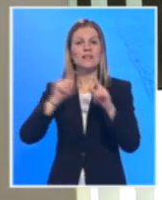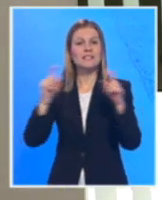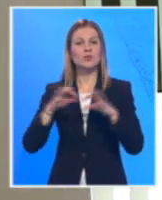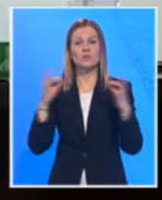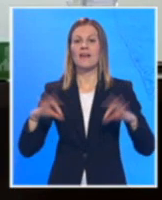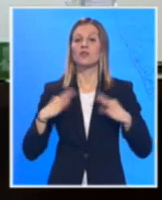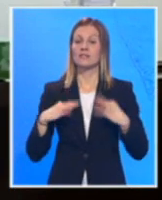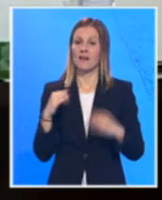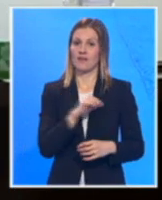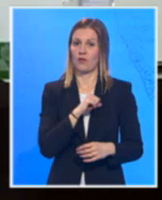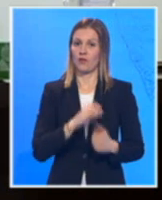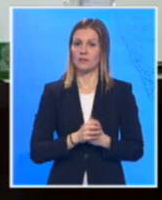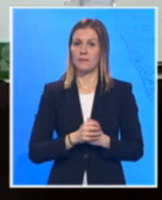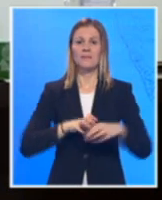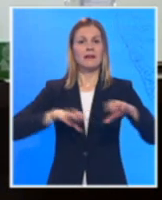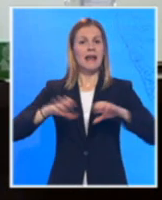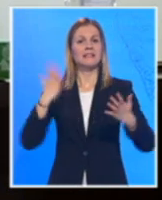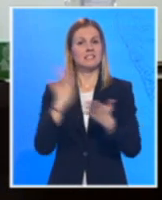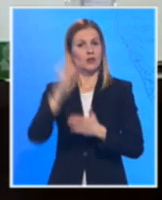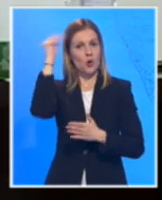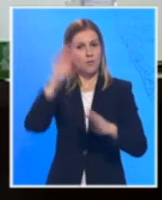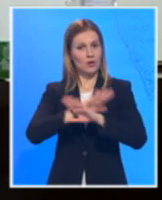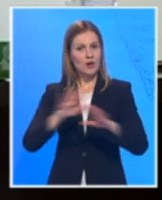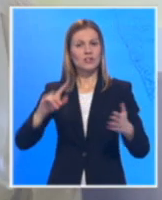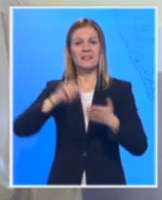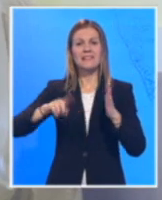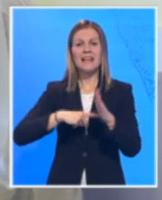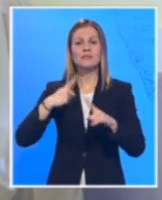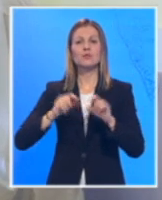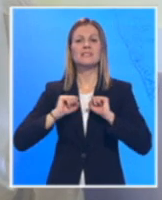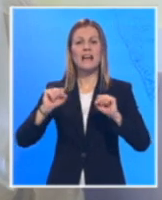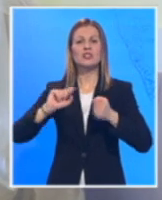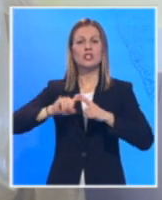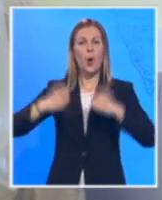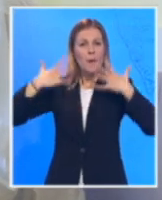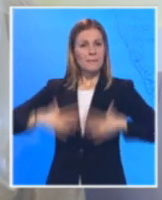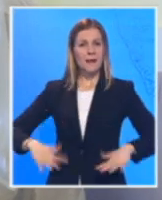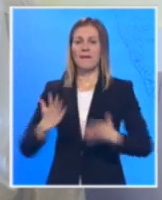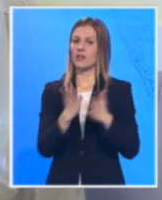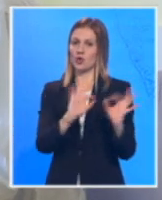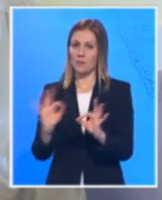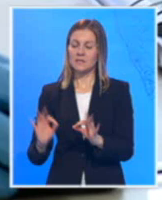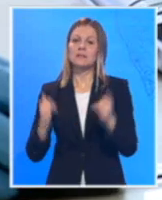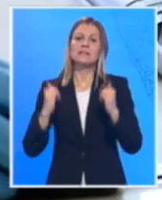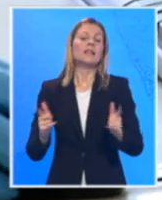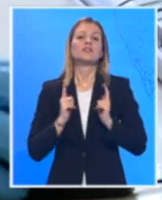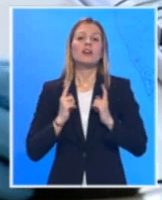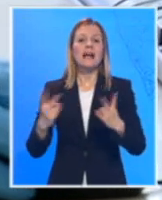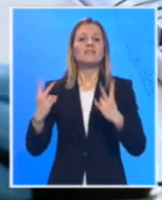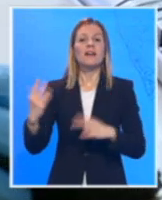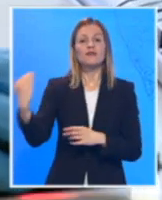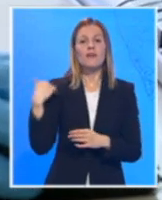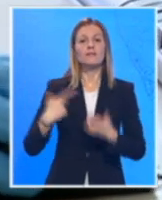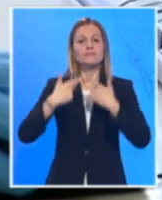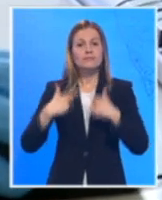zdravlje Vojvodine. Radnici su obučeni, testovi i zaštitna medicinska oprema poput skafandere su obezbeđeni. Čeka se samo zvanična potvrda